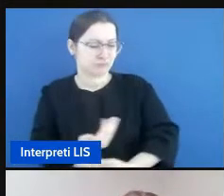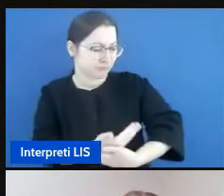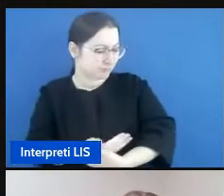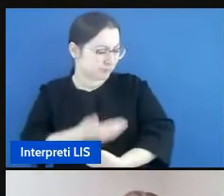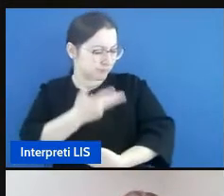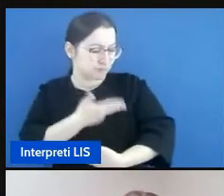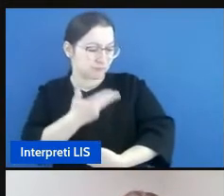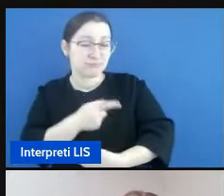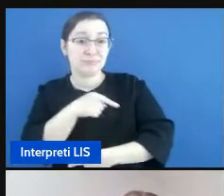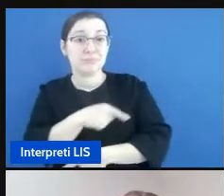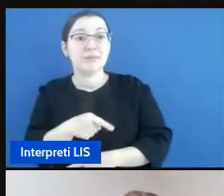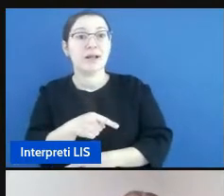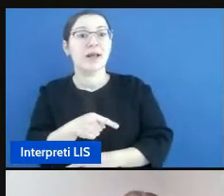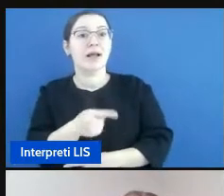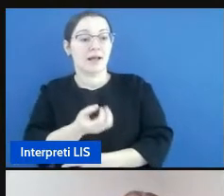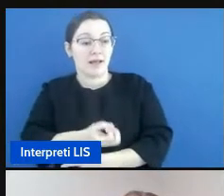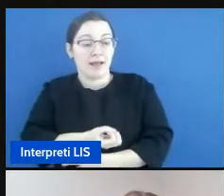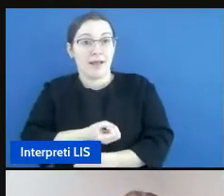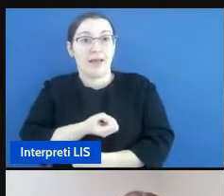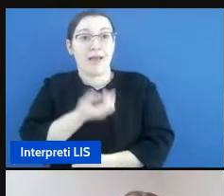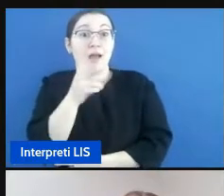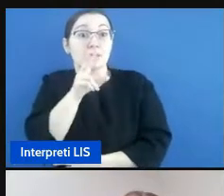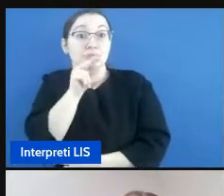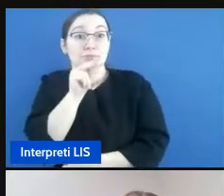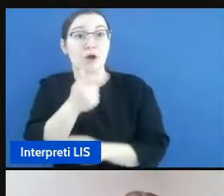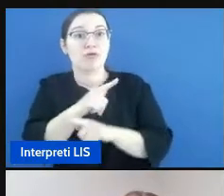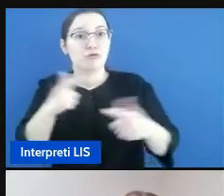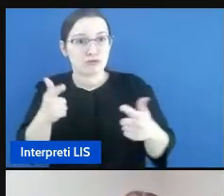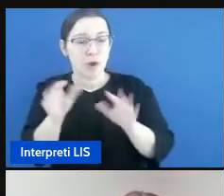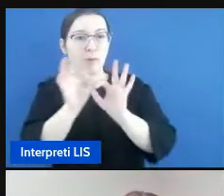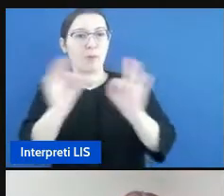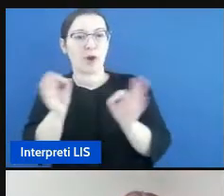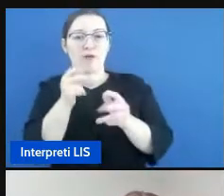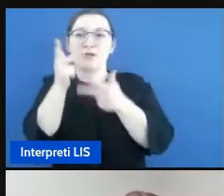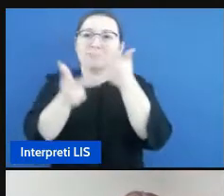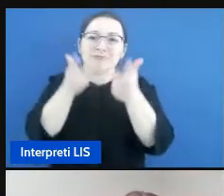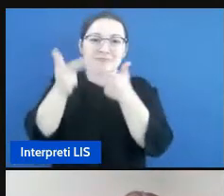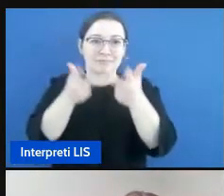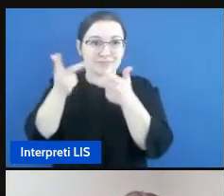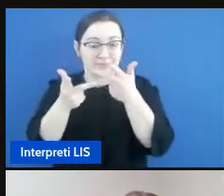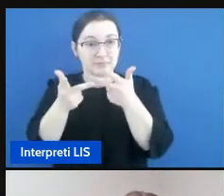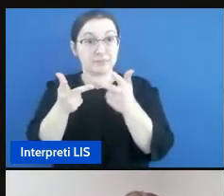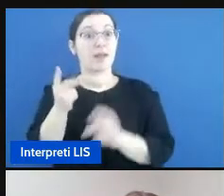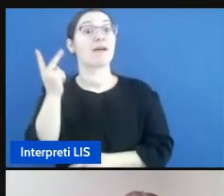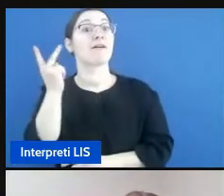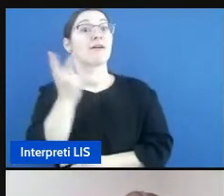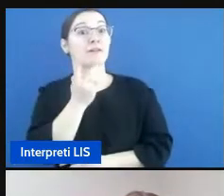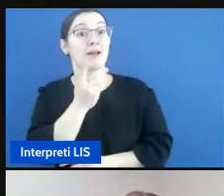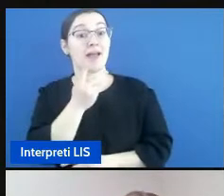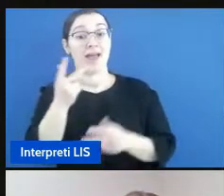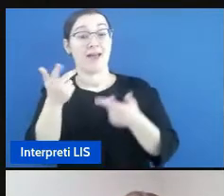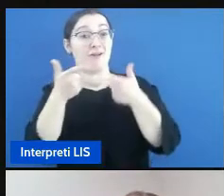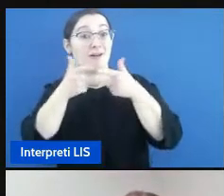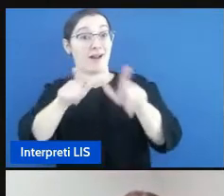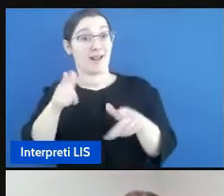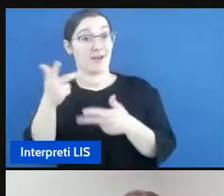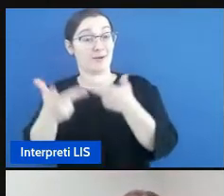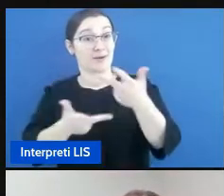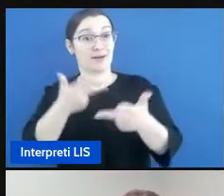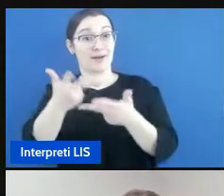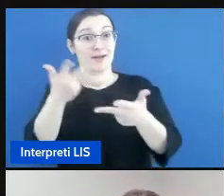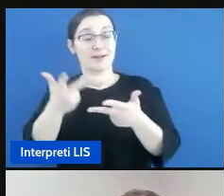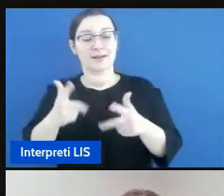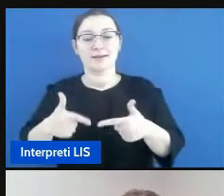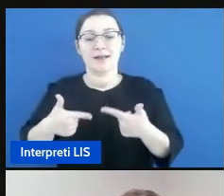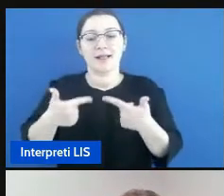non possono ancora esprimersi verbalmente la lingua dei segni poi può favorire lo sviluppo linguistico